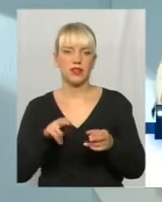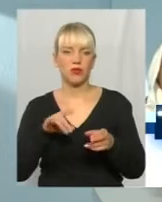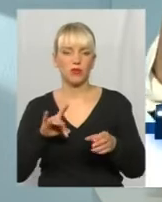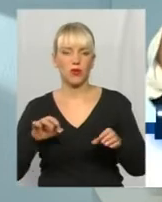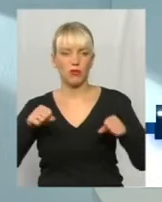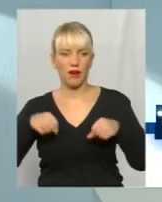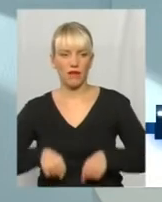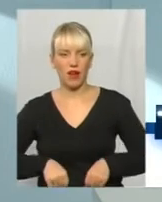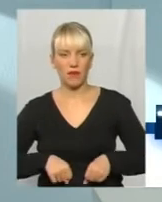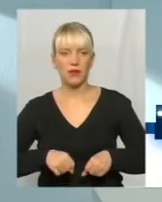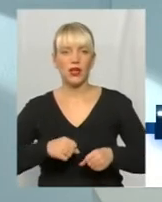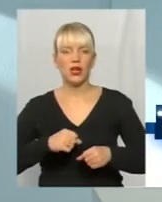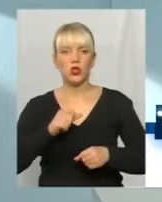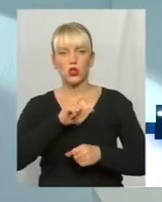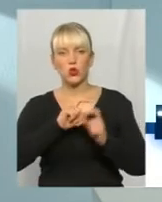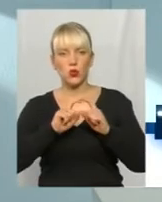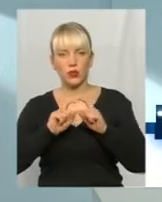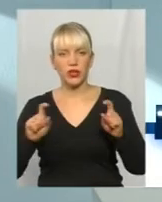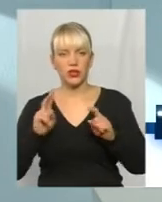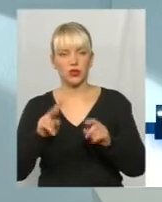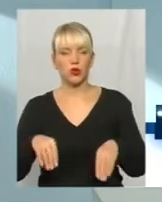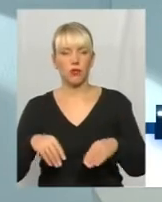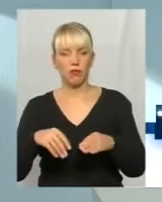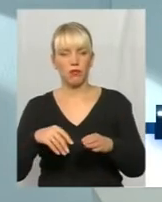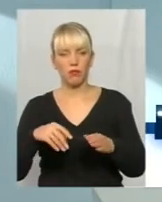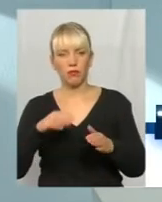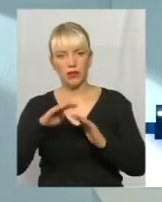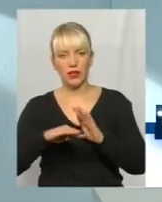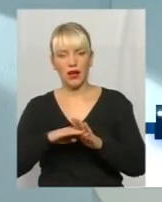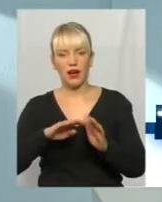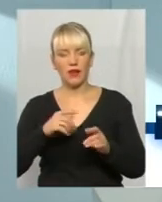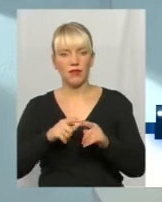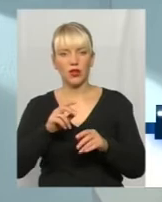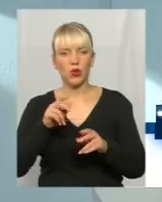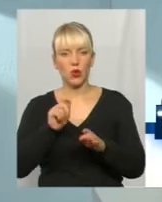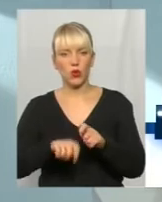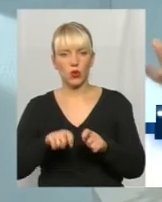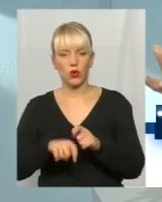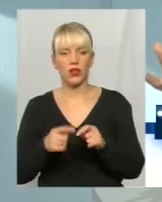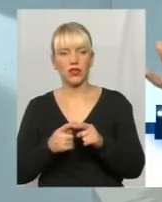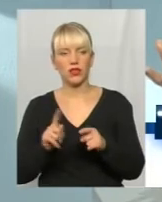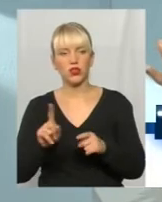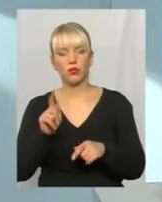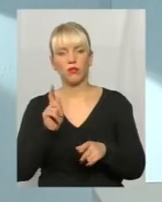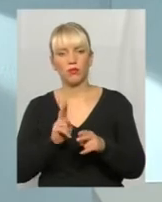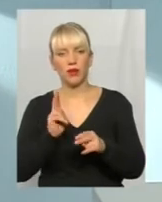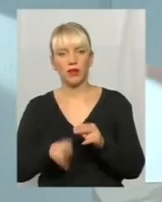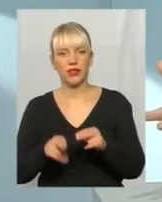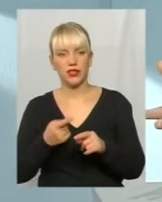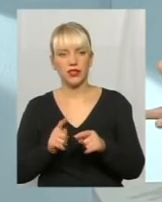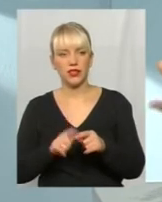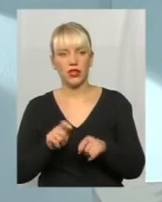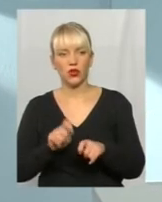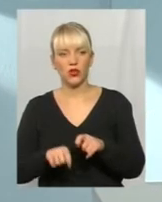суб'єкта, який піддається контролю, на те, щоб припинити цей контроль або